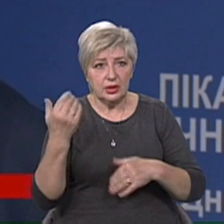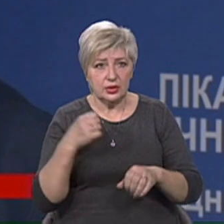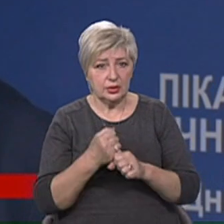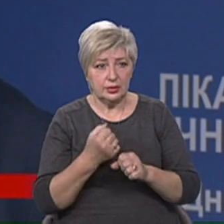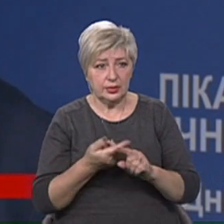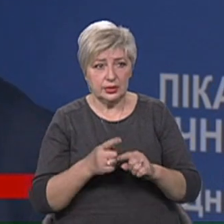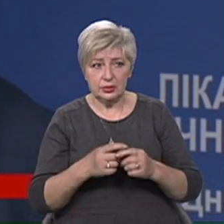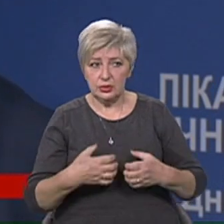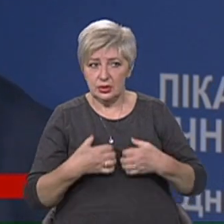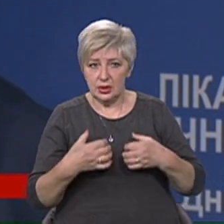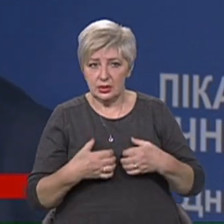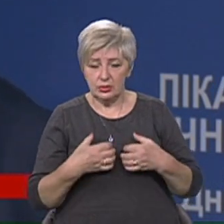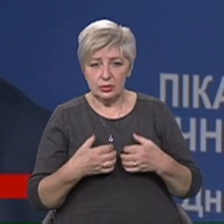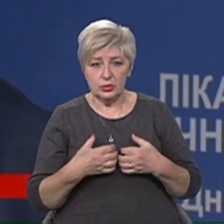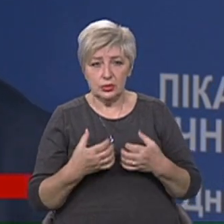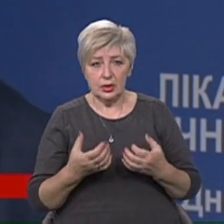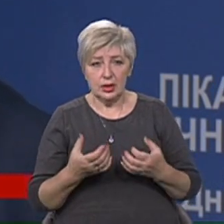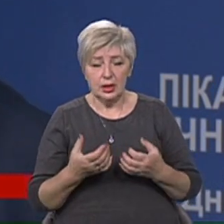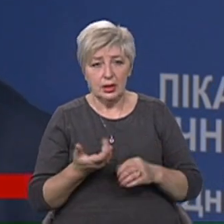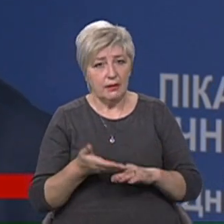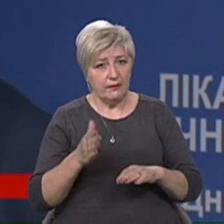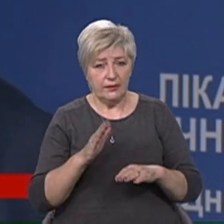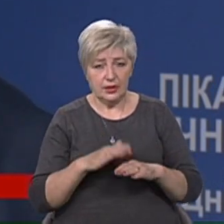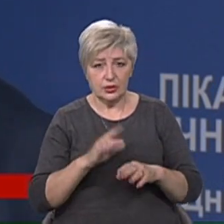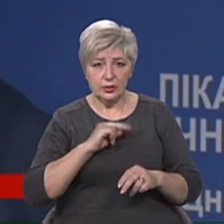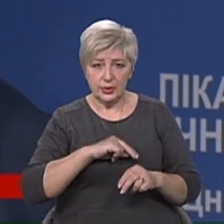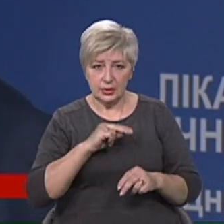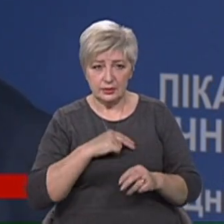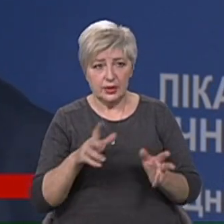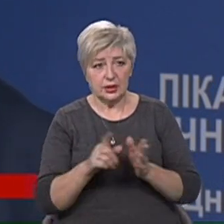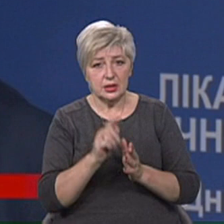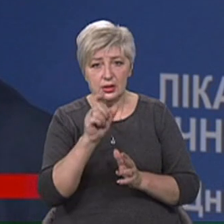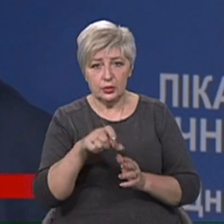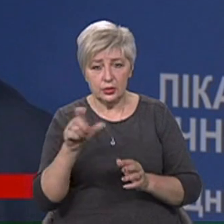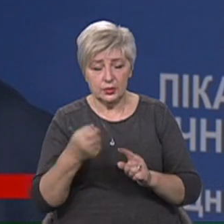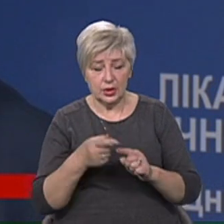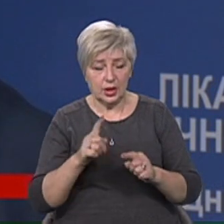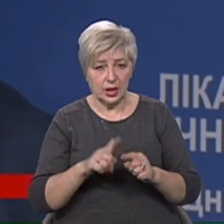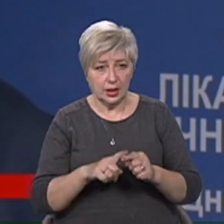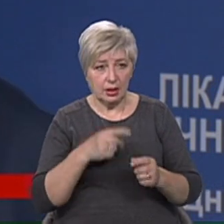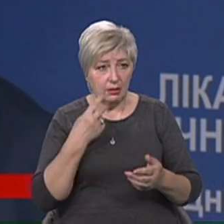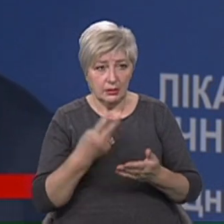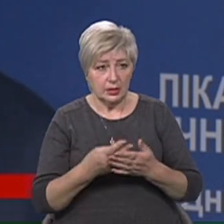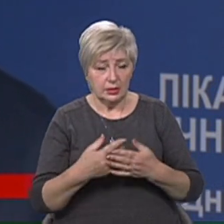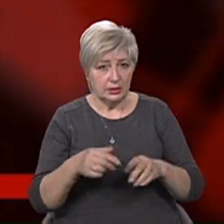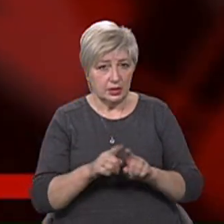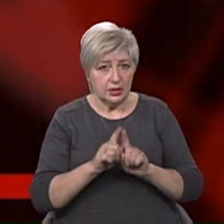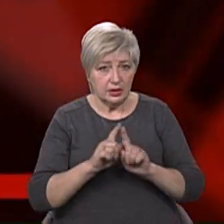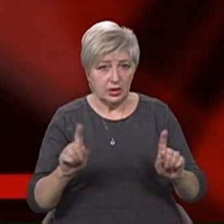насторожує і важко працювати з людьми, які проявляють неадекватні вчинки.